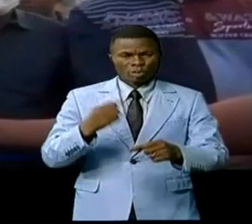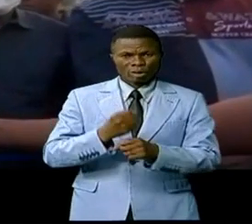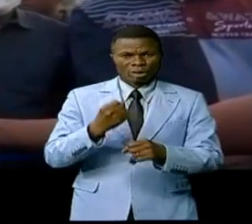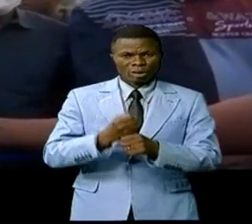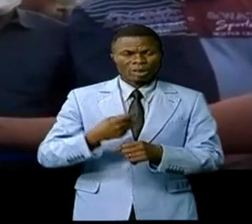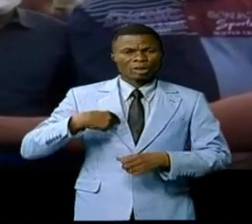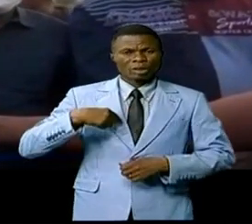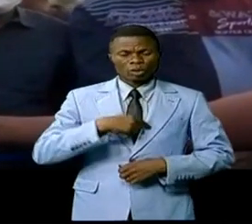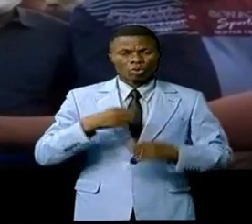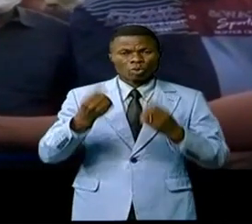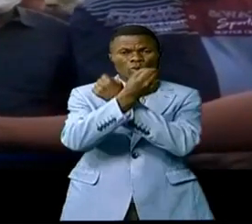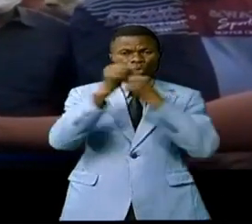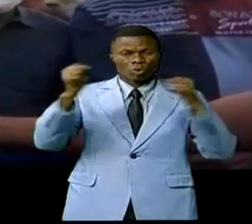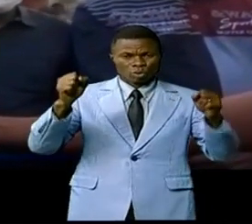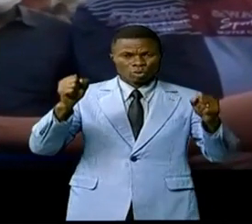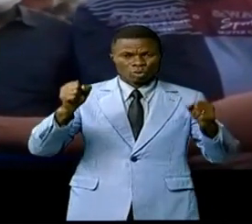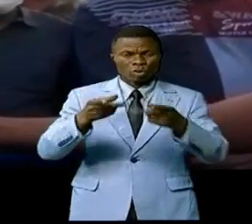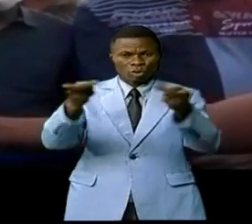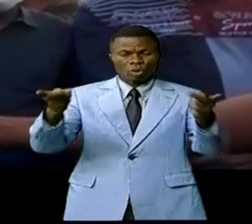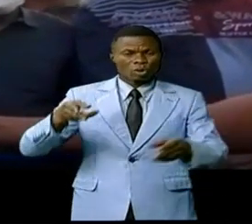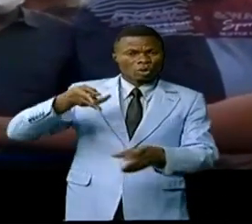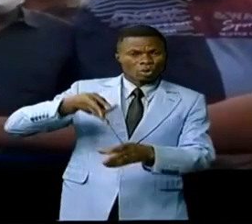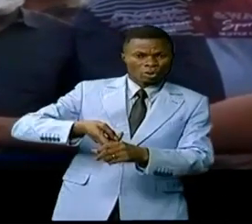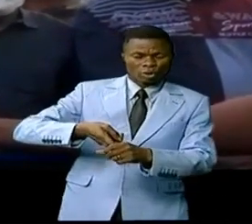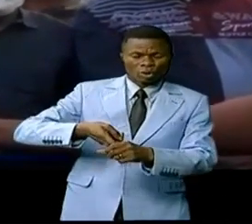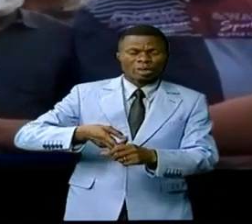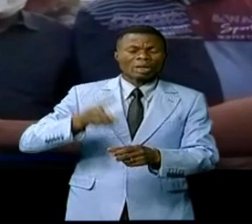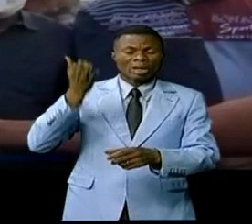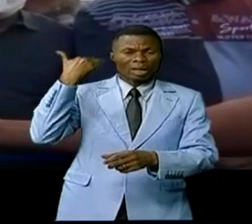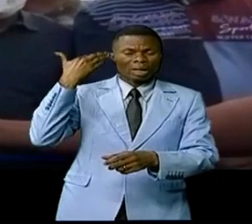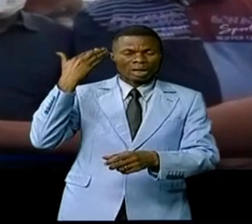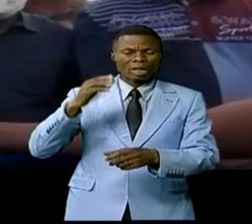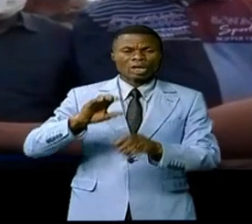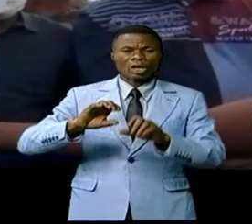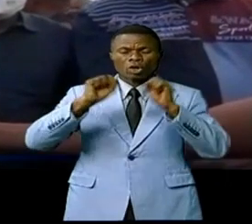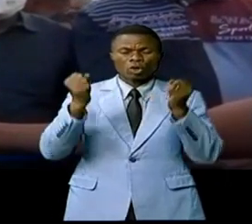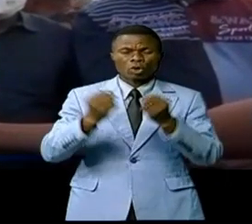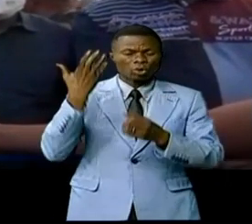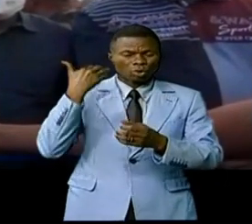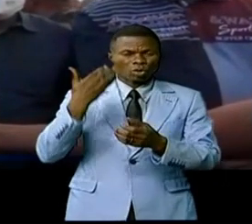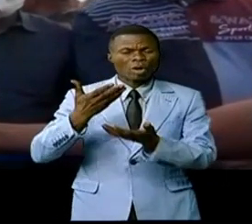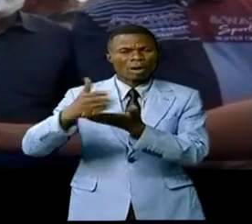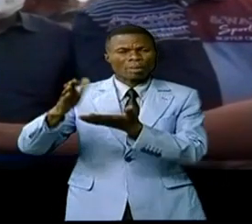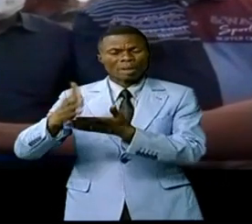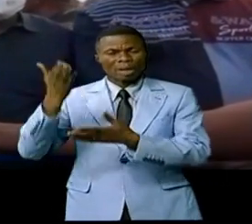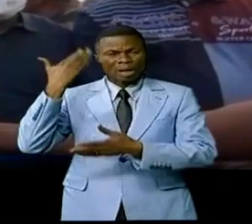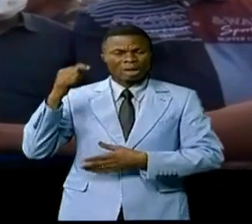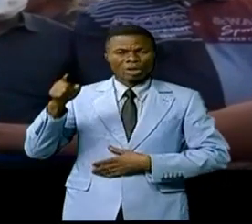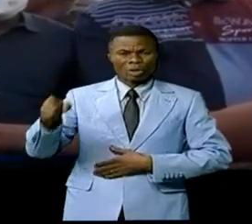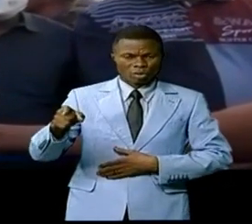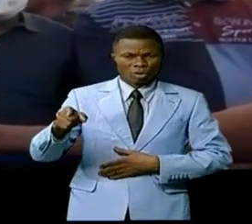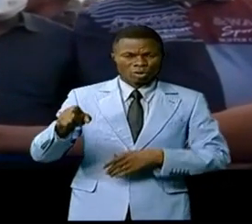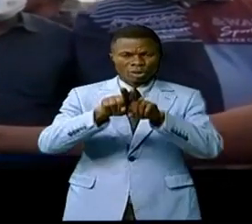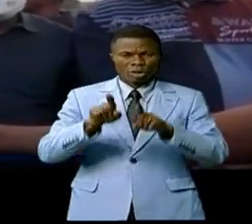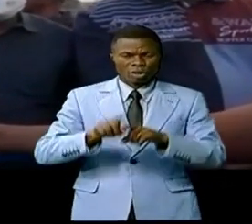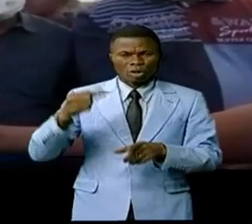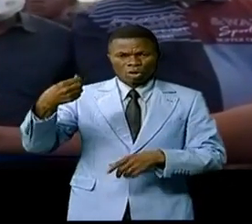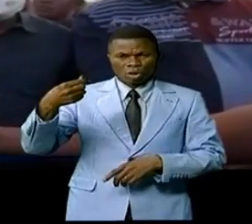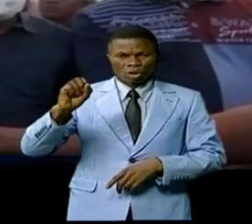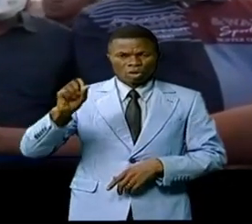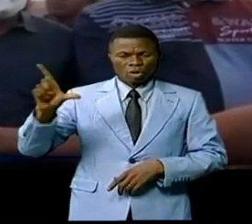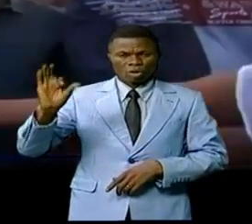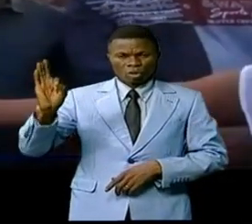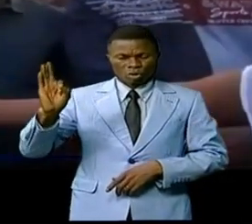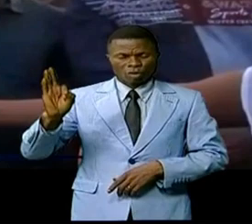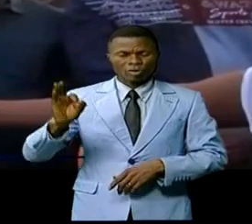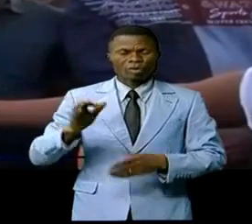Nous avons aussi sauvé la sous-station de la régie des eaux, qui était en train d'alimenter tous les quartiers golf et tous les quartiers